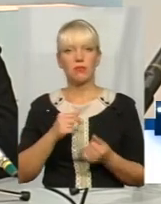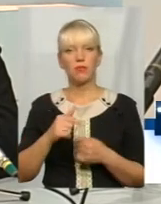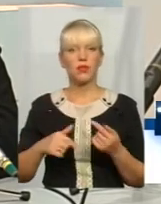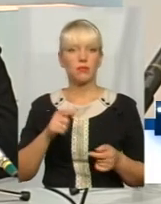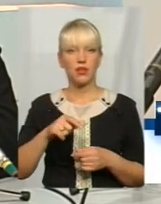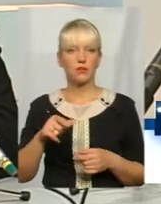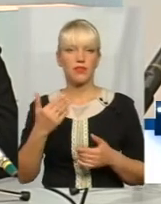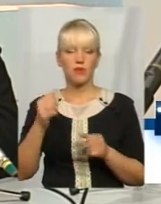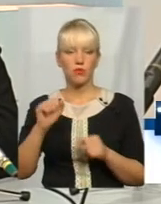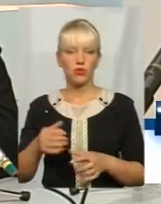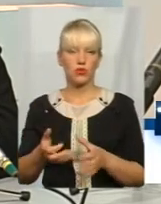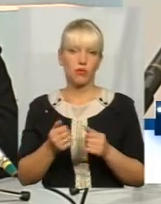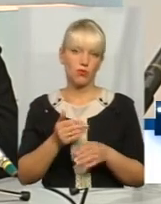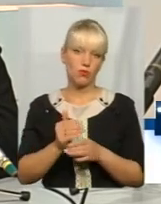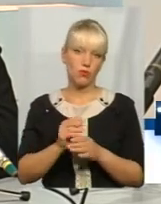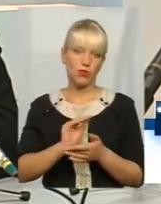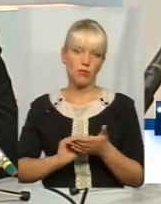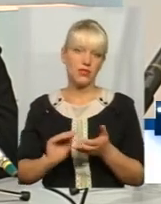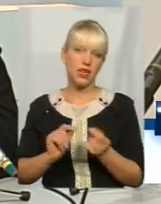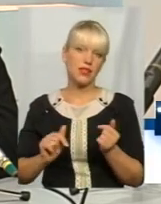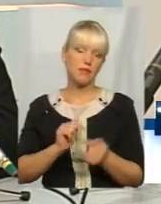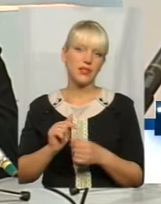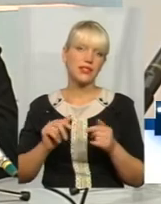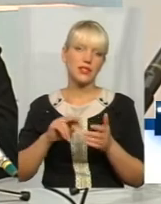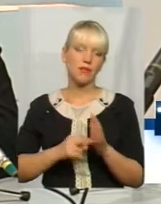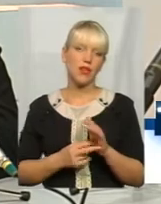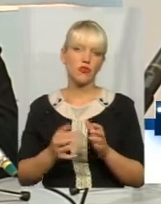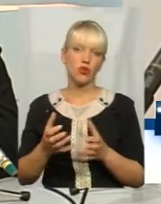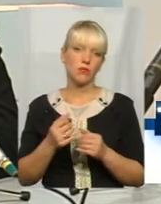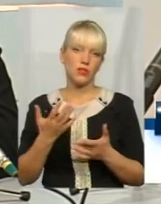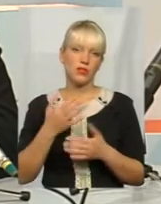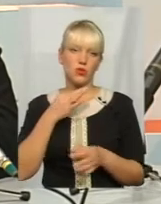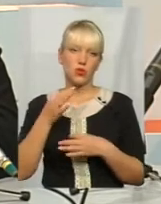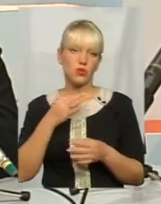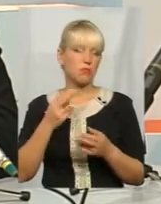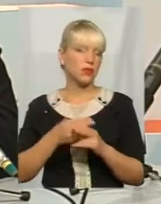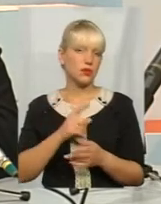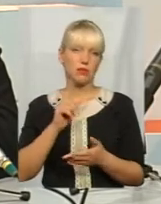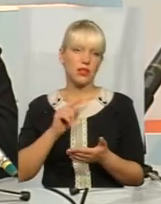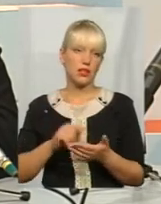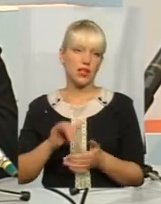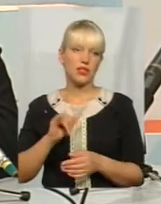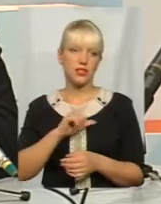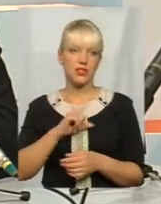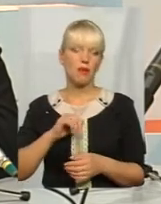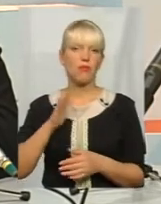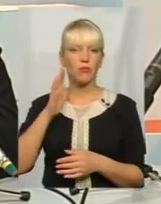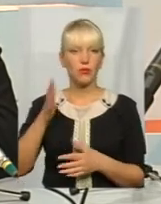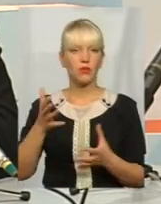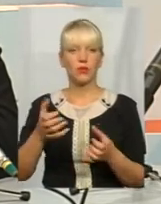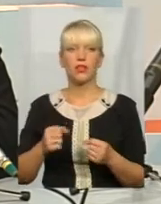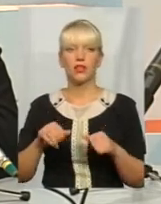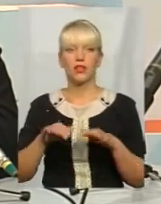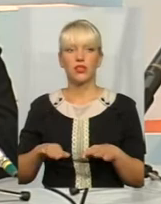Ви можете отримати допомогу в написанні бізнес-планів і отримати певні консультації без питань. І саме потім в майбутньому прийняти